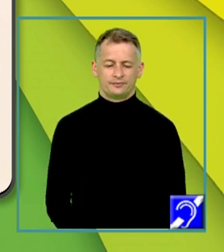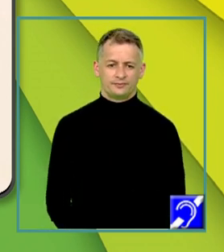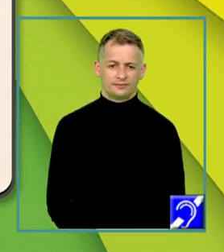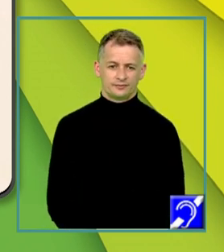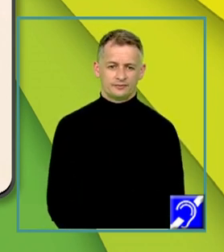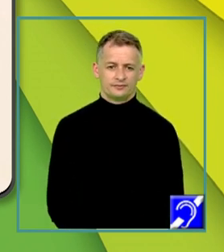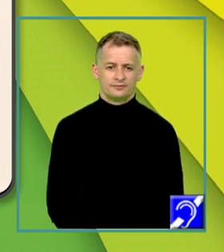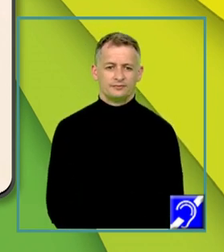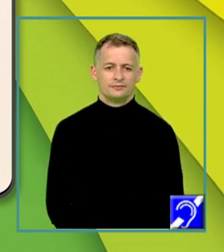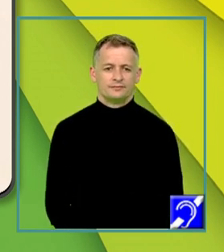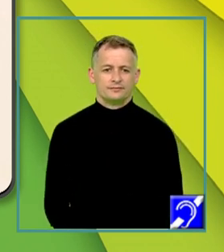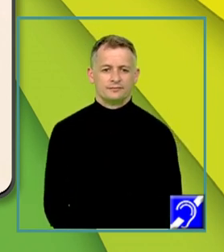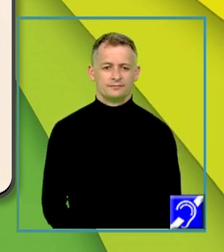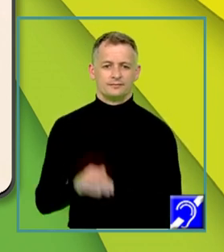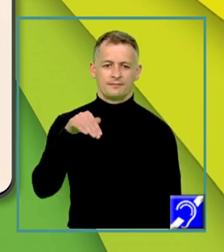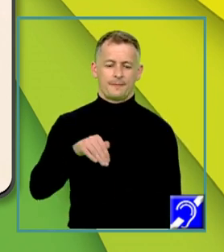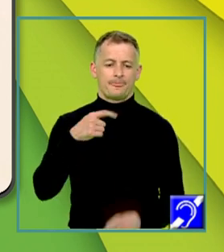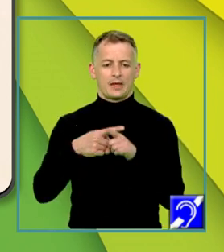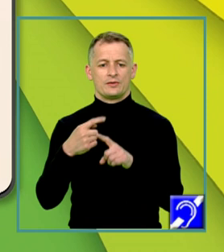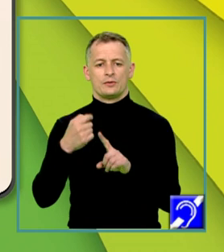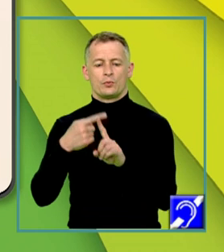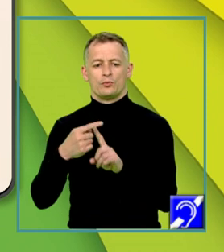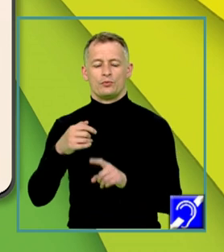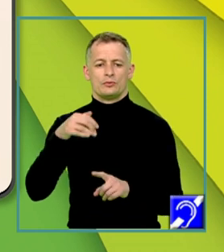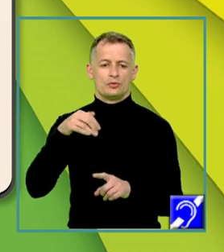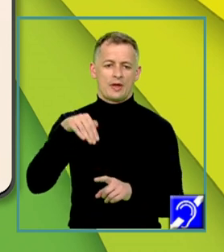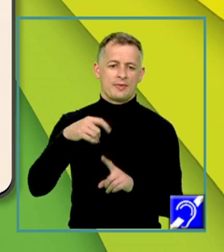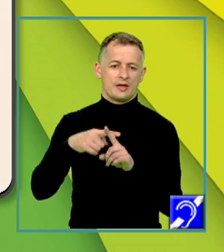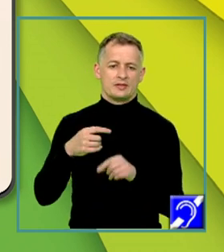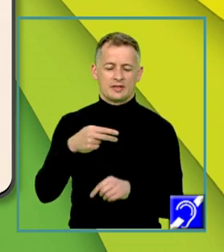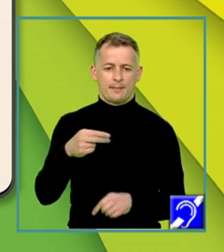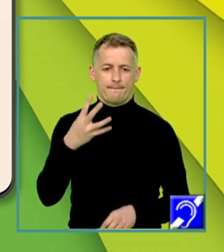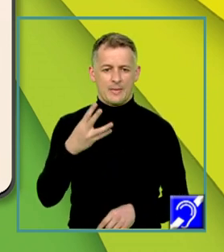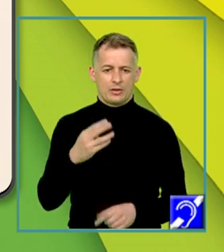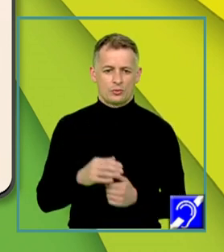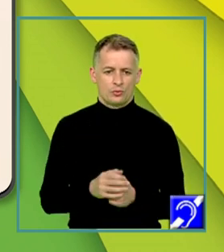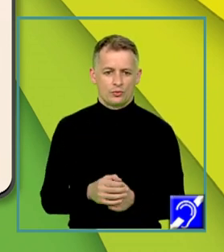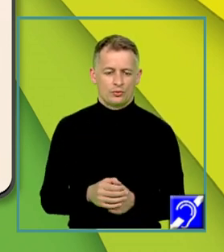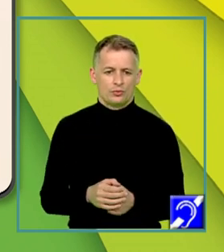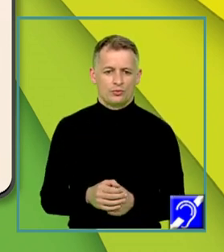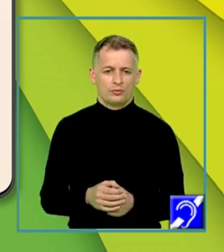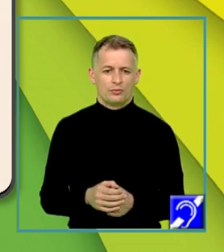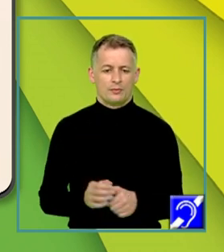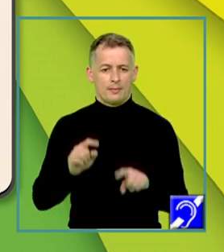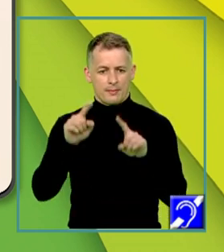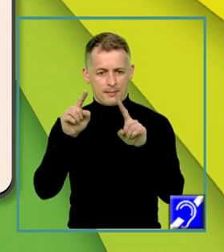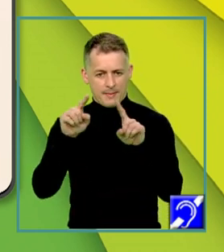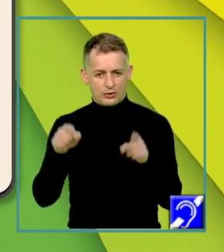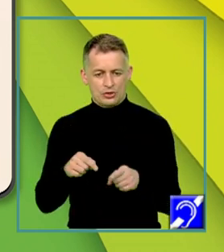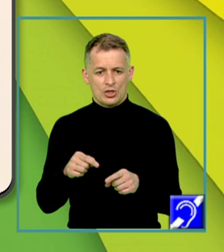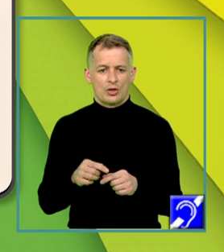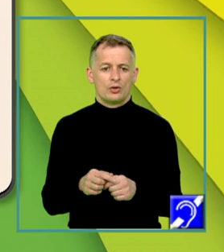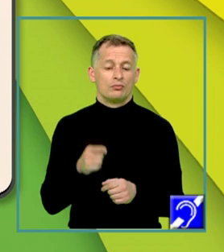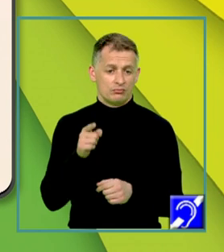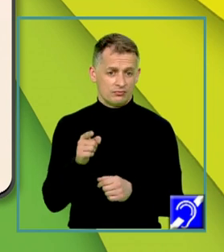M de X înmulțit cu M de X egal cu 4 înmulțit cu matricea unitate, dacă